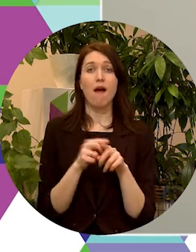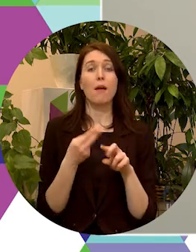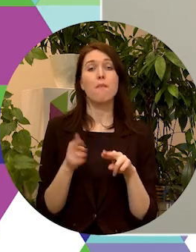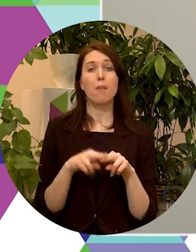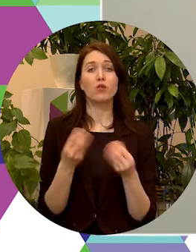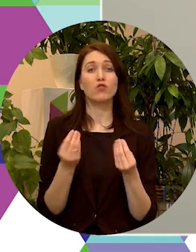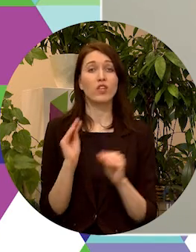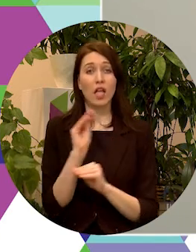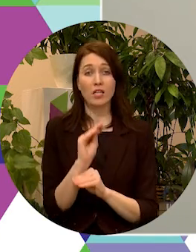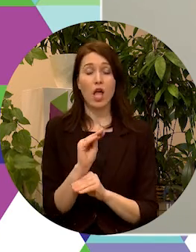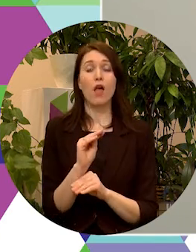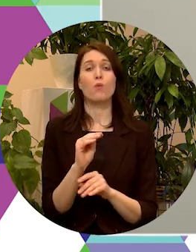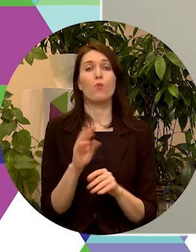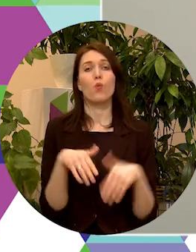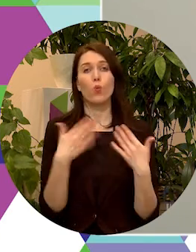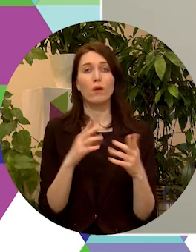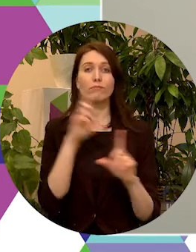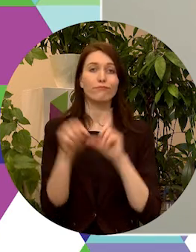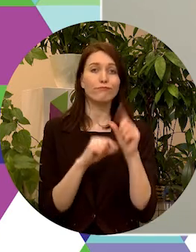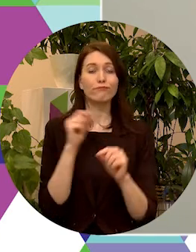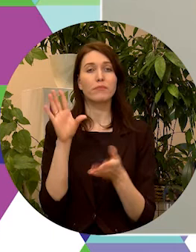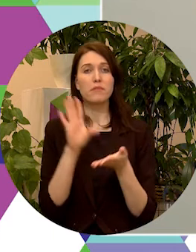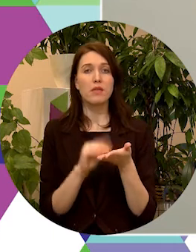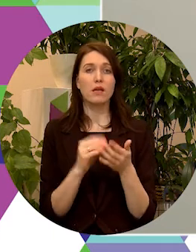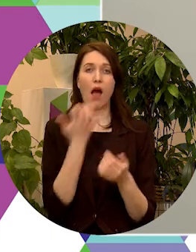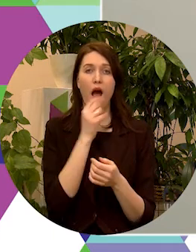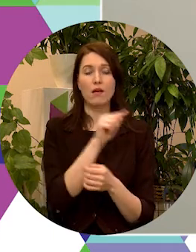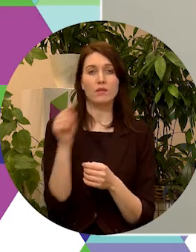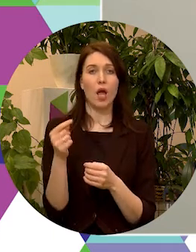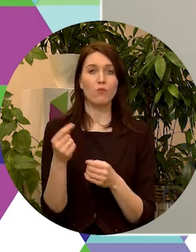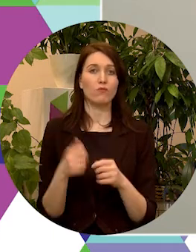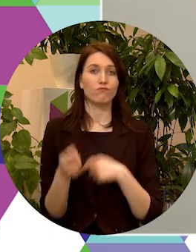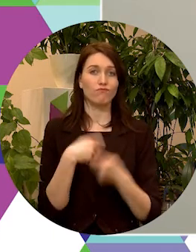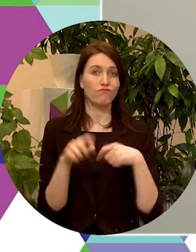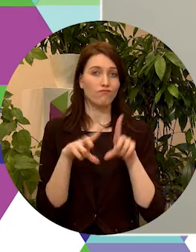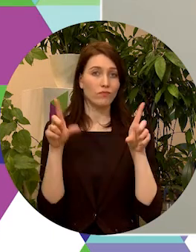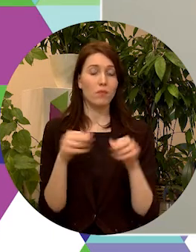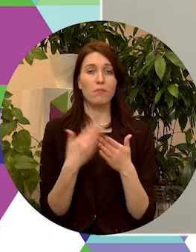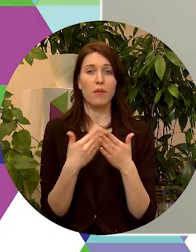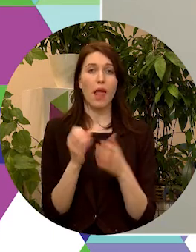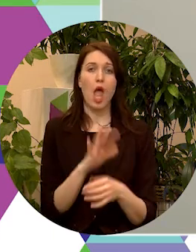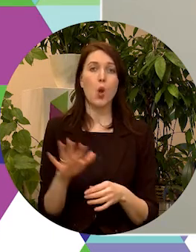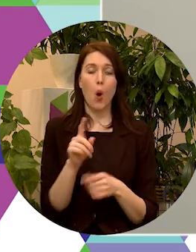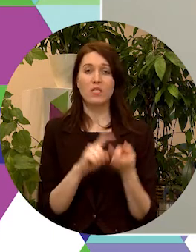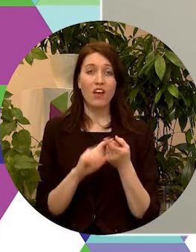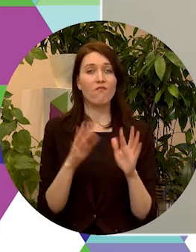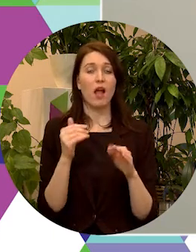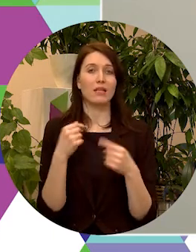finansējumu doties kādā apmaiņas braucienā pie ārvalsts uzņēmumu pēc būt Eiropas Savienības valstī vai ārpustām.